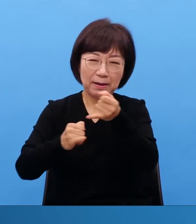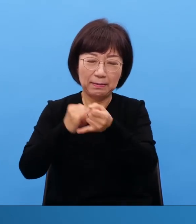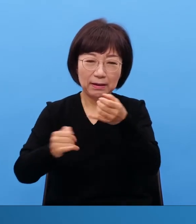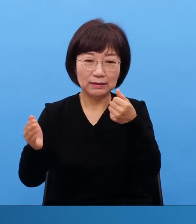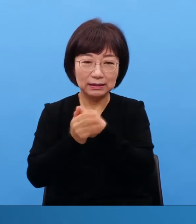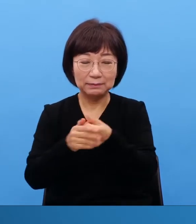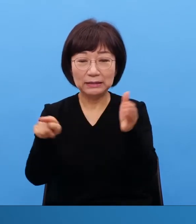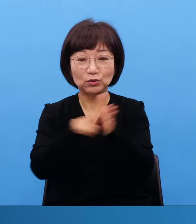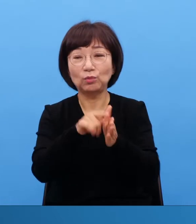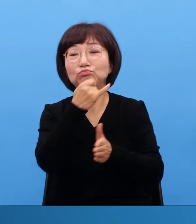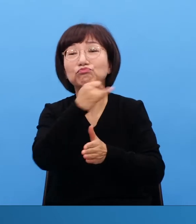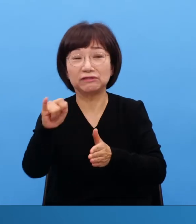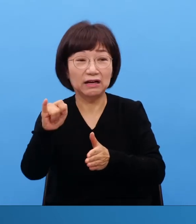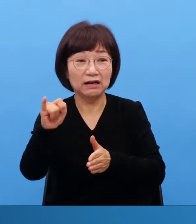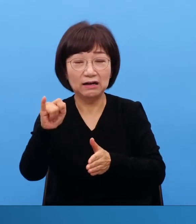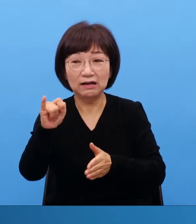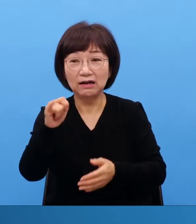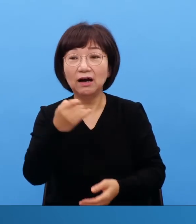완전히 준비해서 하나에게 부탁드려요.